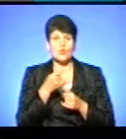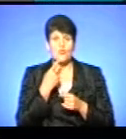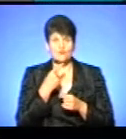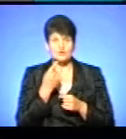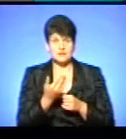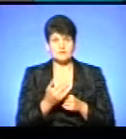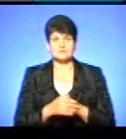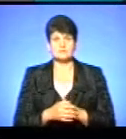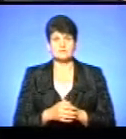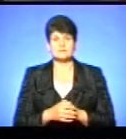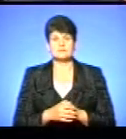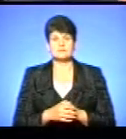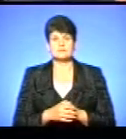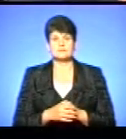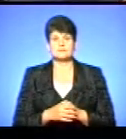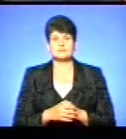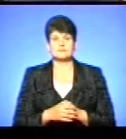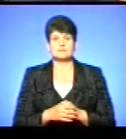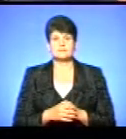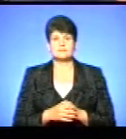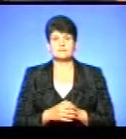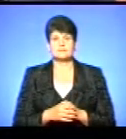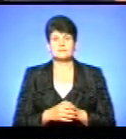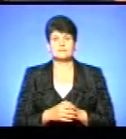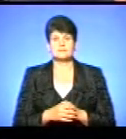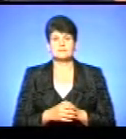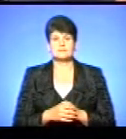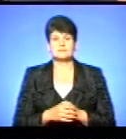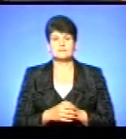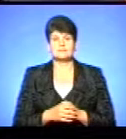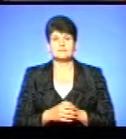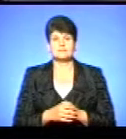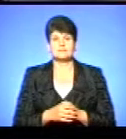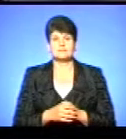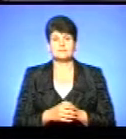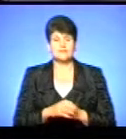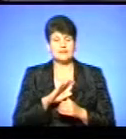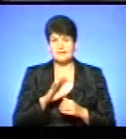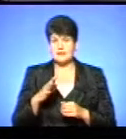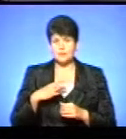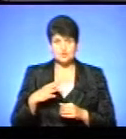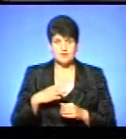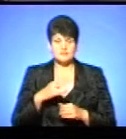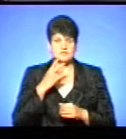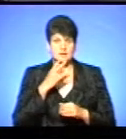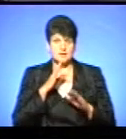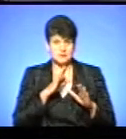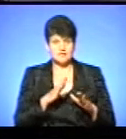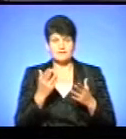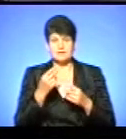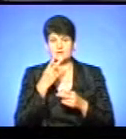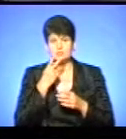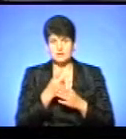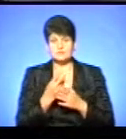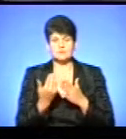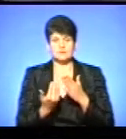говоріть, і ми постарається пан Вадим дати нам відповідь. Не дочекався глядач. Давайте подивимося